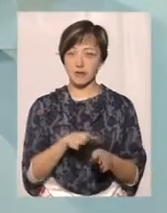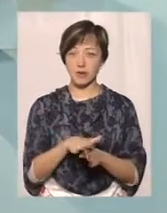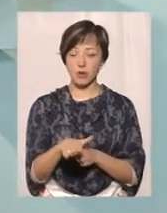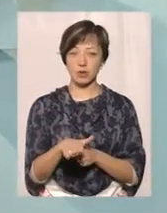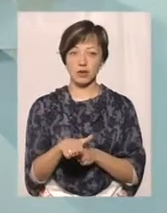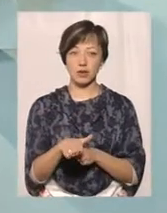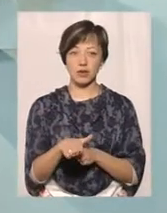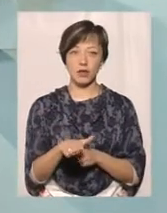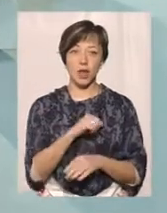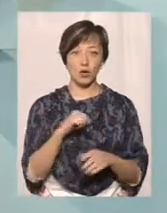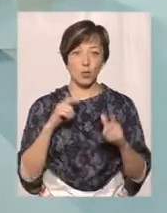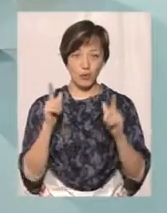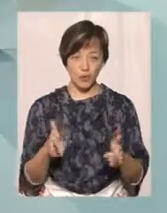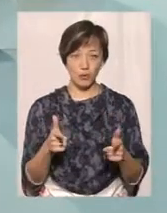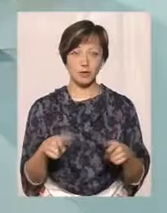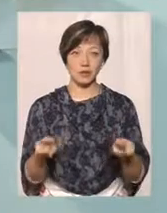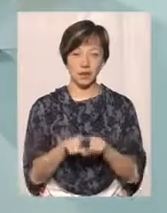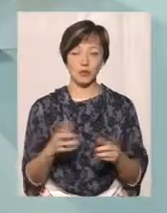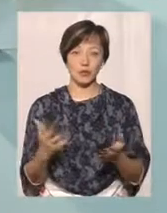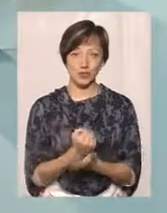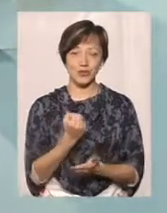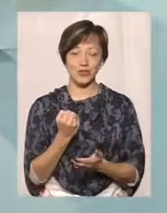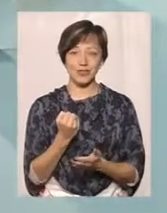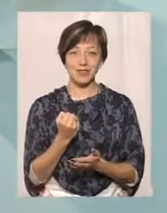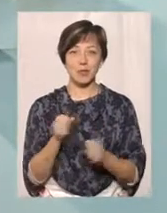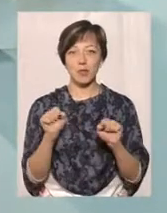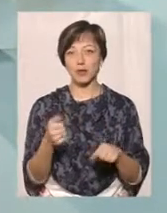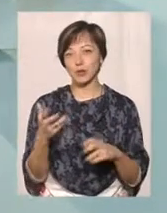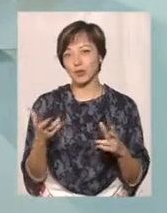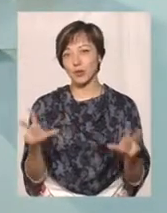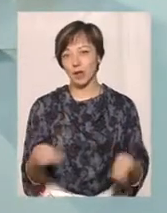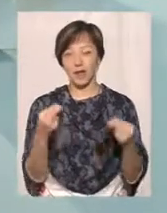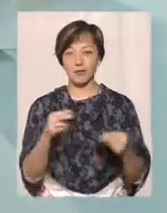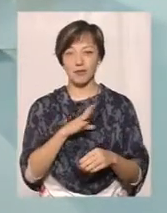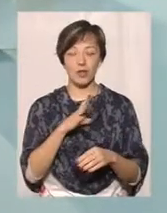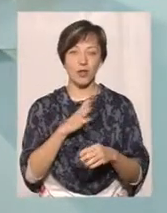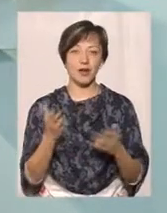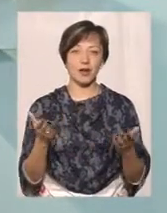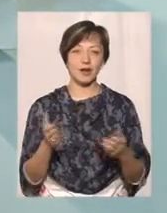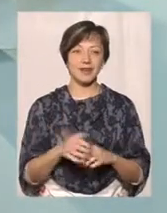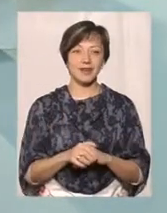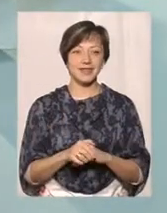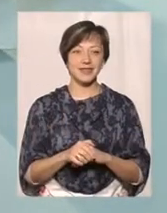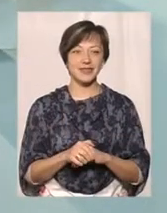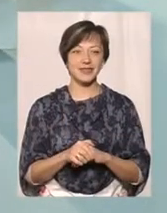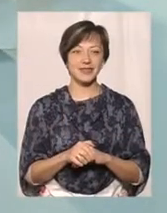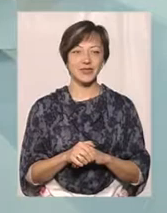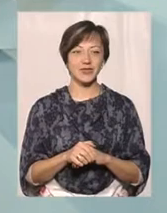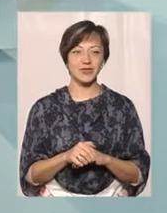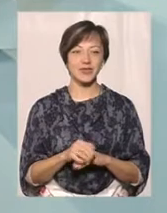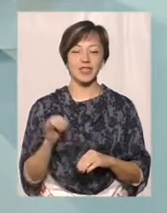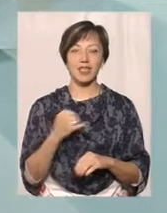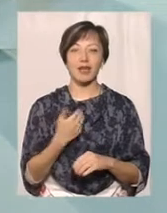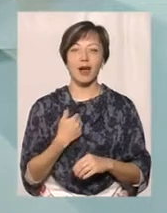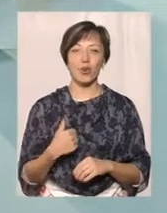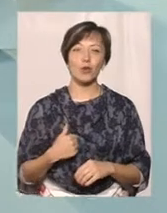добровольці, чомусь так вийшло, може, їм така удача ввезло. І я